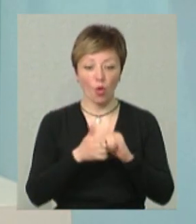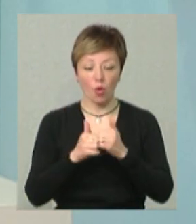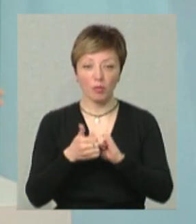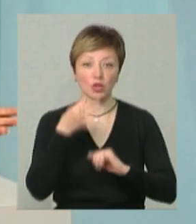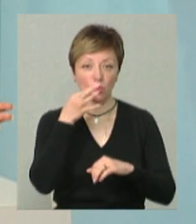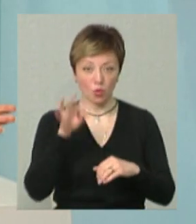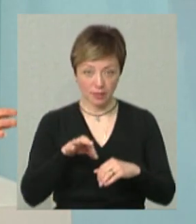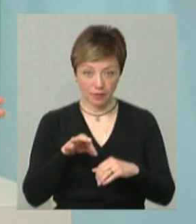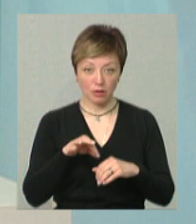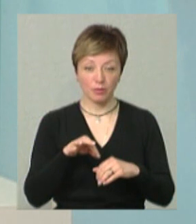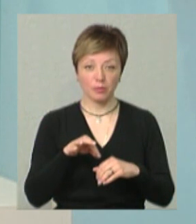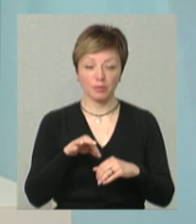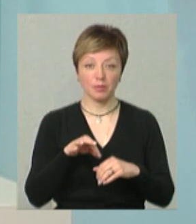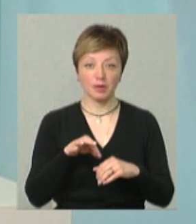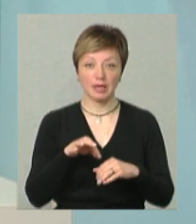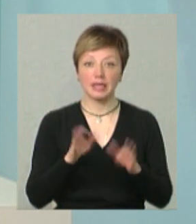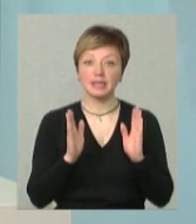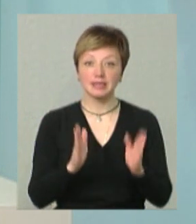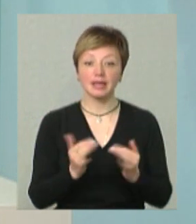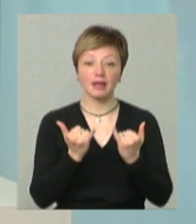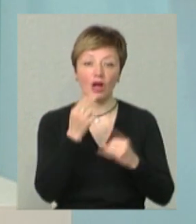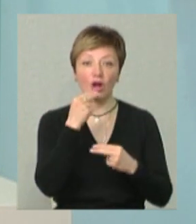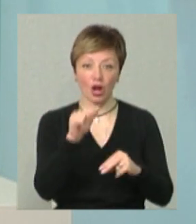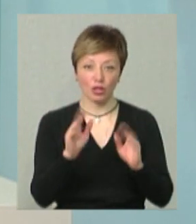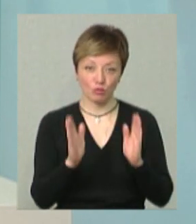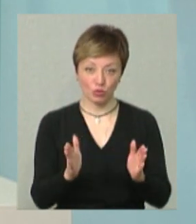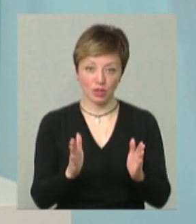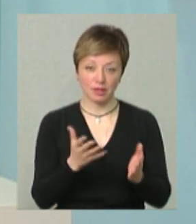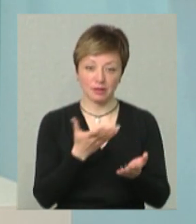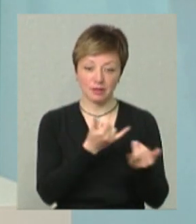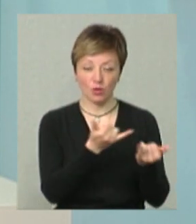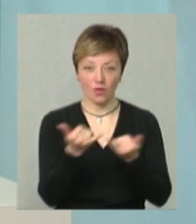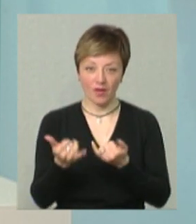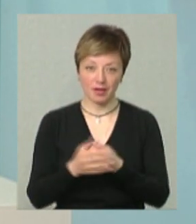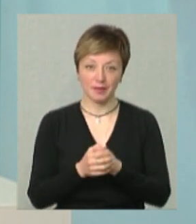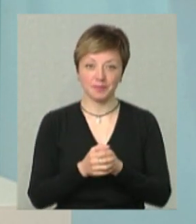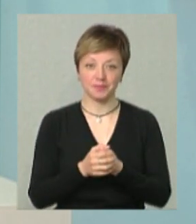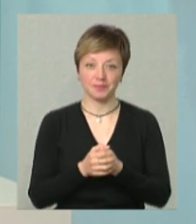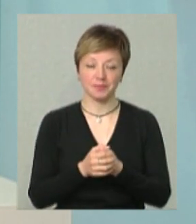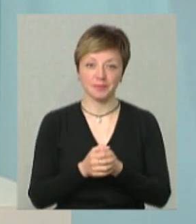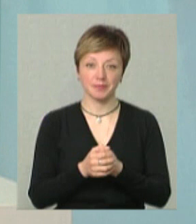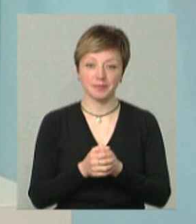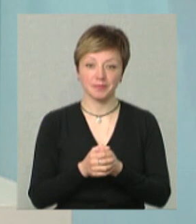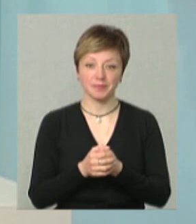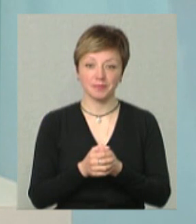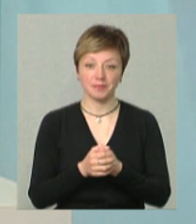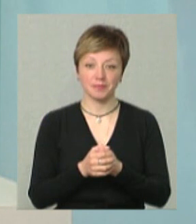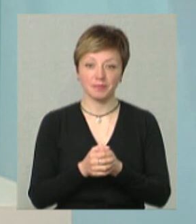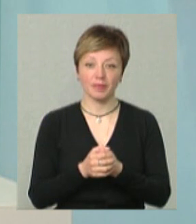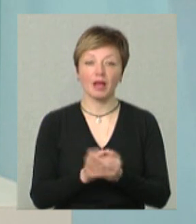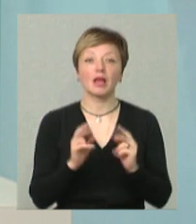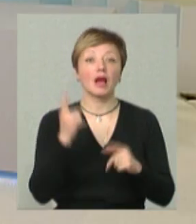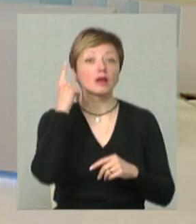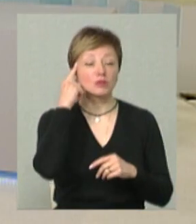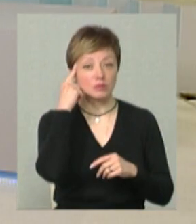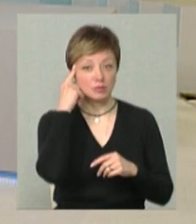досвідом, він тільки на краще буде слугувати розвитку бізнесу у нас. Як